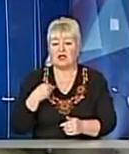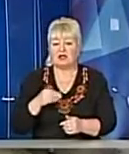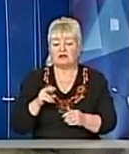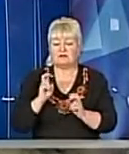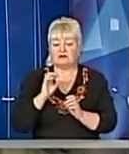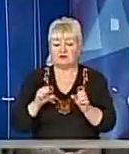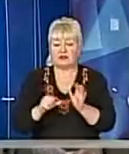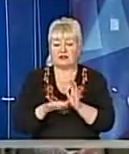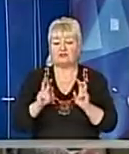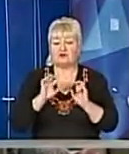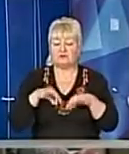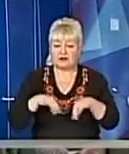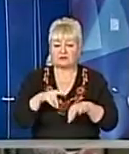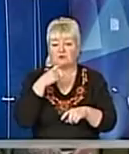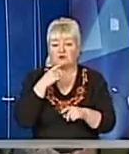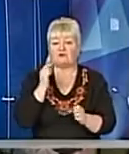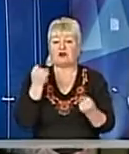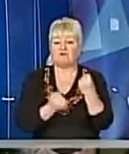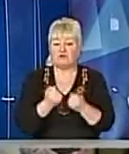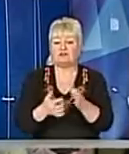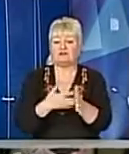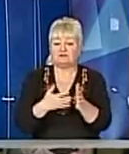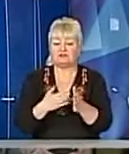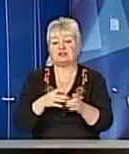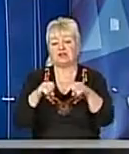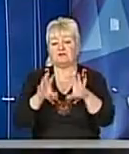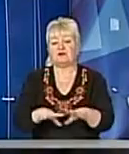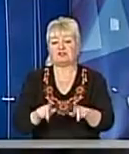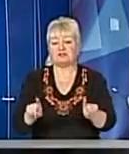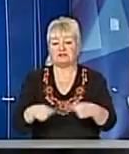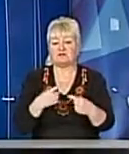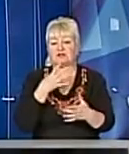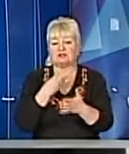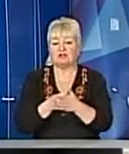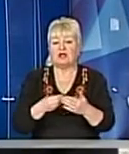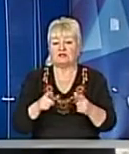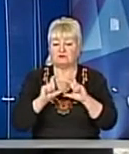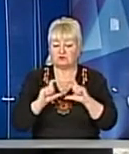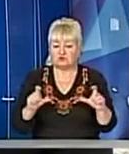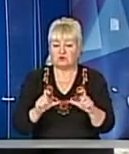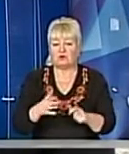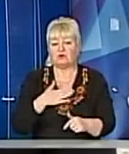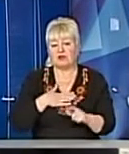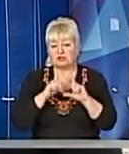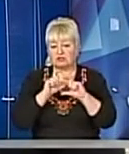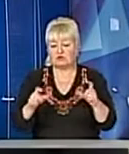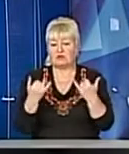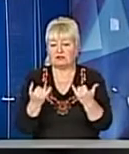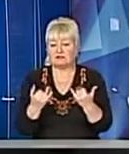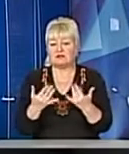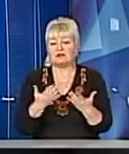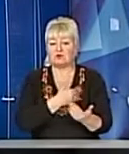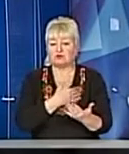не вистачає Тому і вирішили створити власну школу підготовки водіїв Наша школа, зараз ми знаходимося на етапі отримання